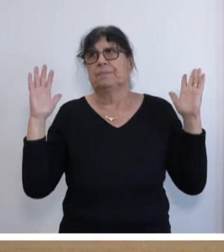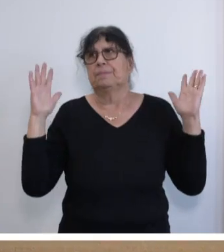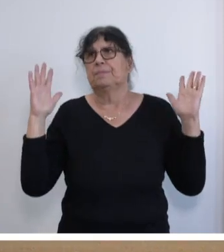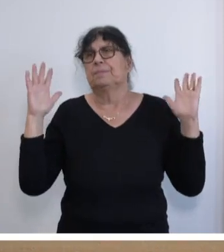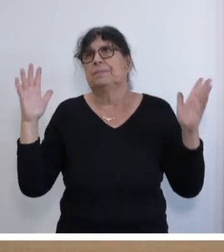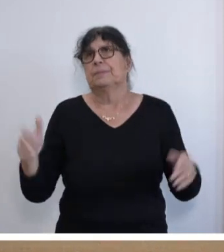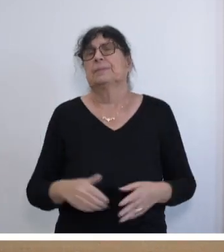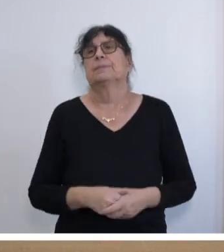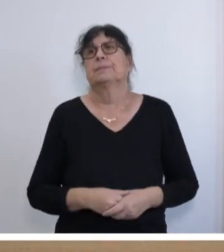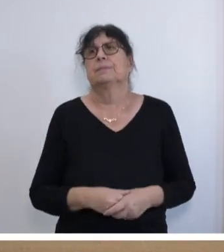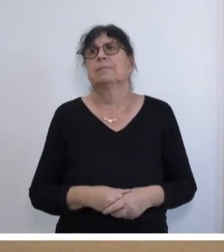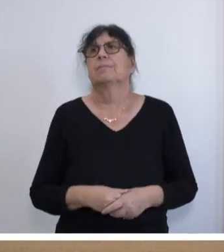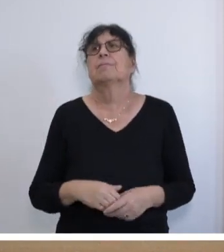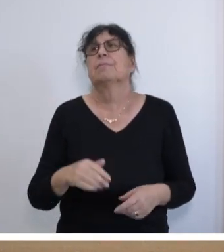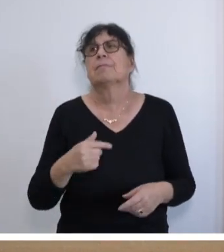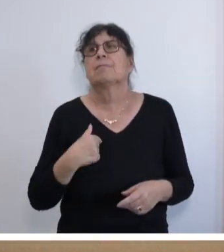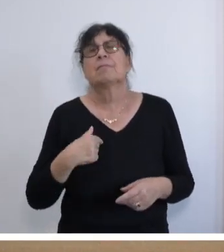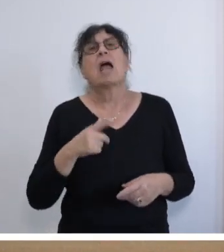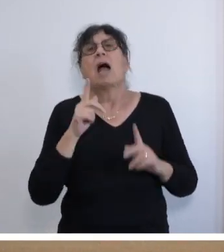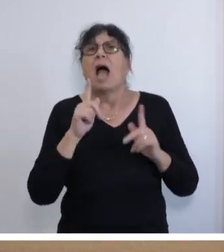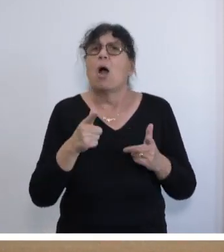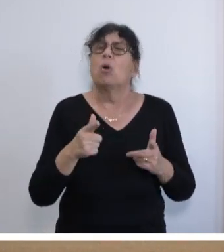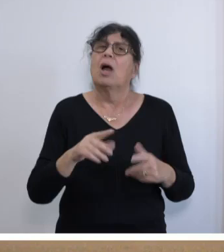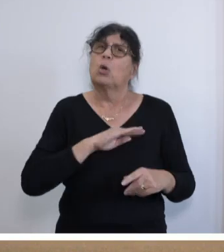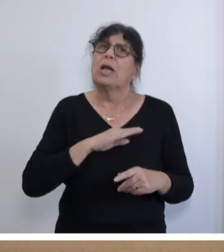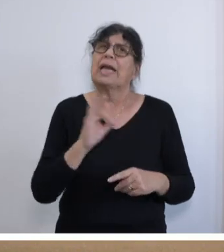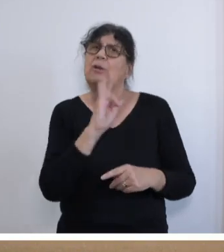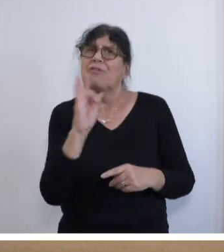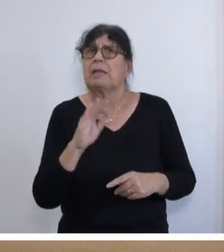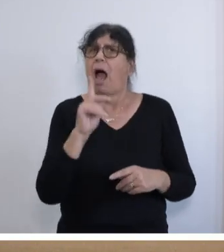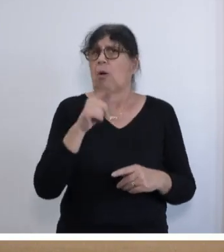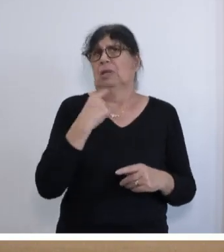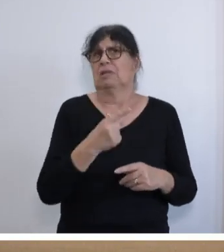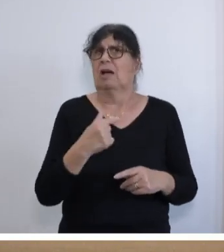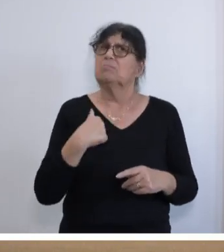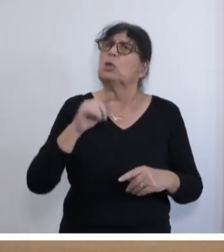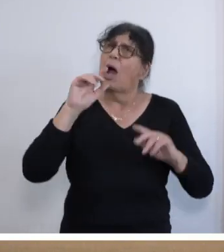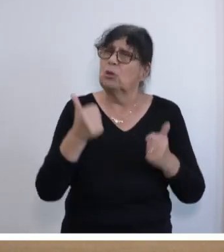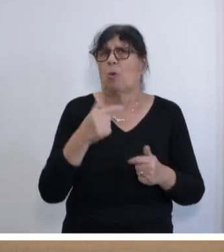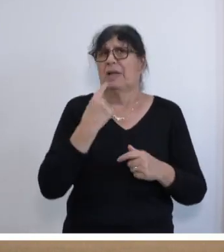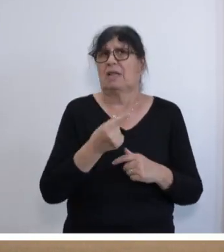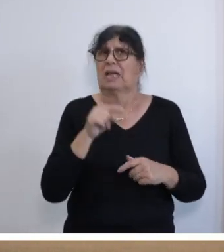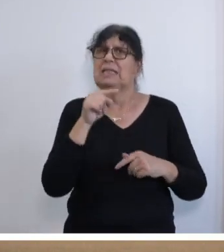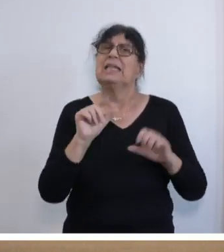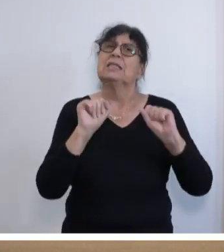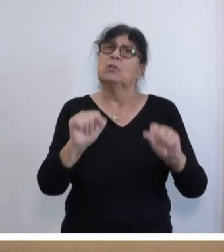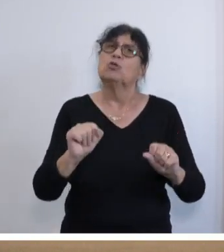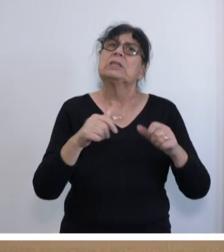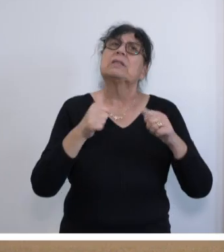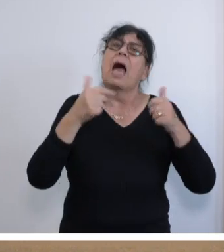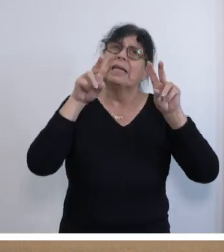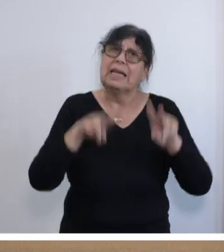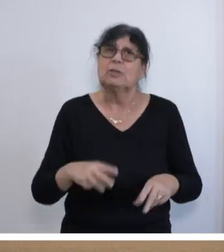Gesetz. Und ich schätze das, glaube, Frau Kollegin Fretter hat es ja auch gesagt, ich möchte es auch noch betonen, dass Sie diese Schutzeinrichtung machen, dass Sie es genau